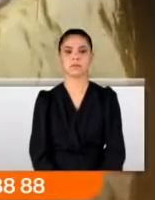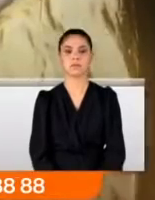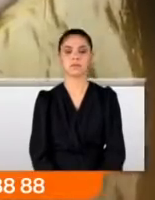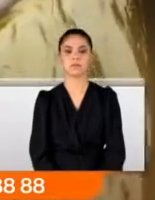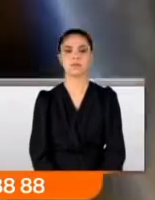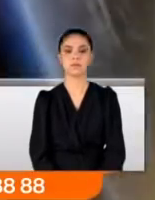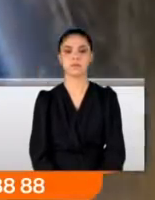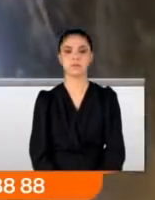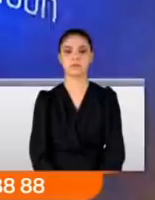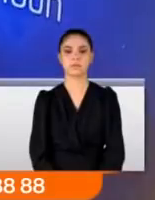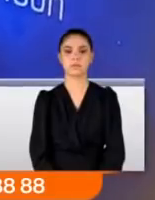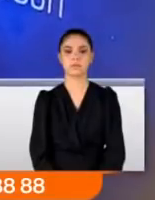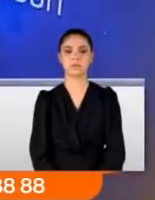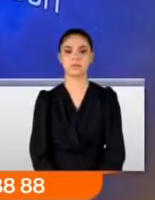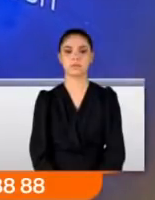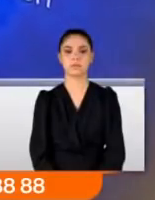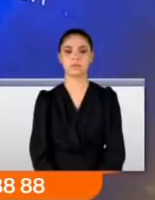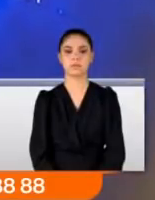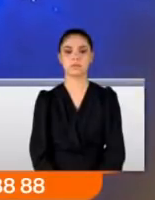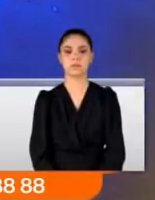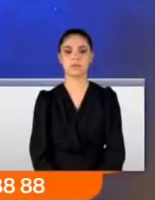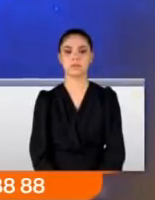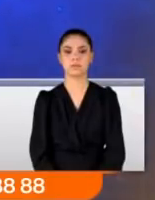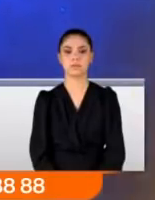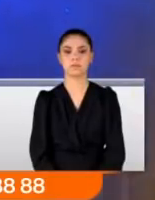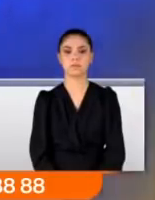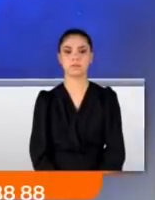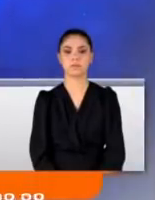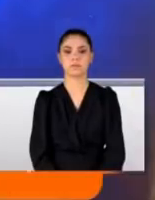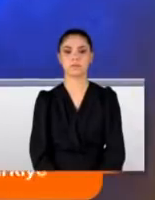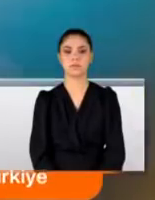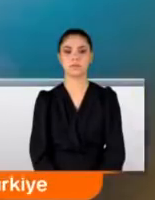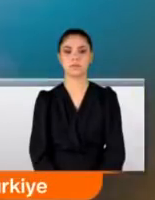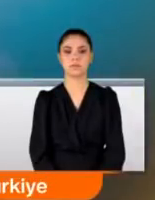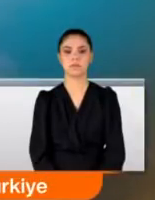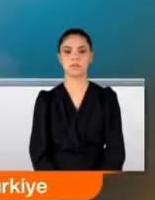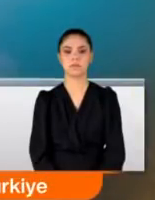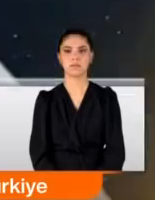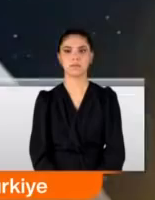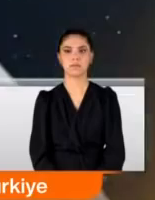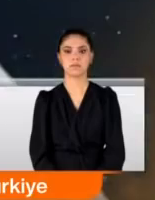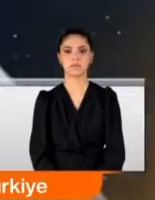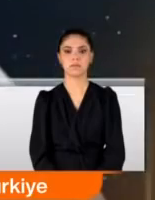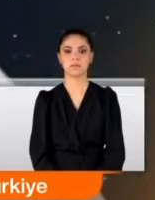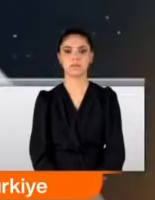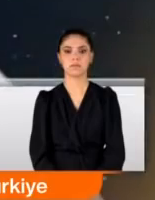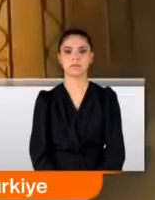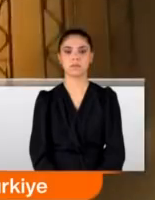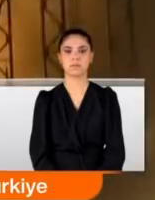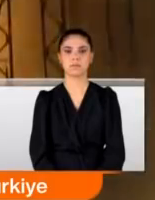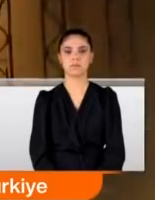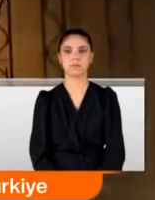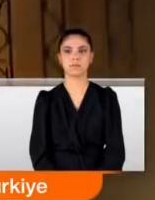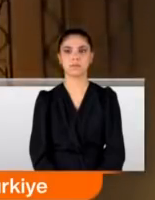gökyüzüne bak, Ay'a gidiyor. İnşallah Ay'a gidiyor.